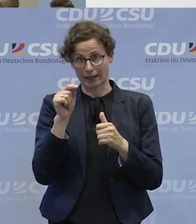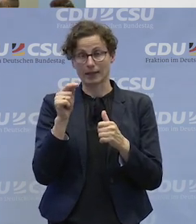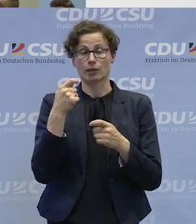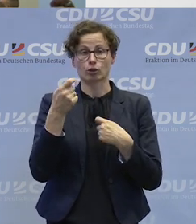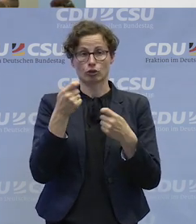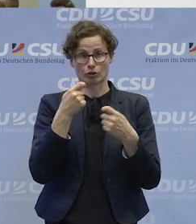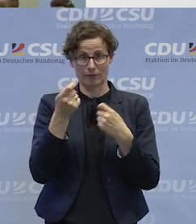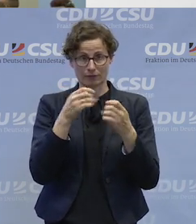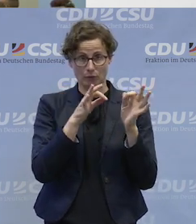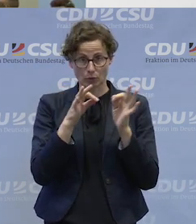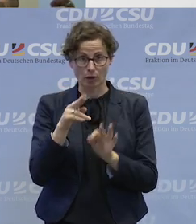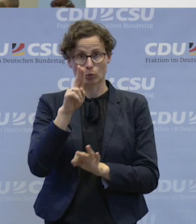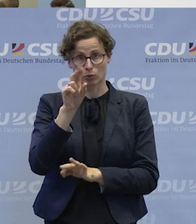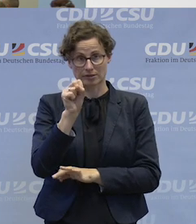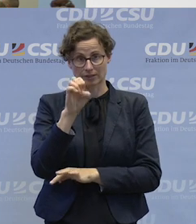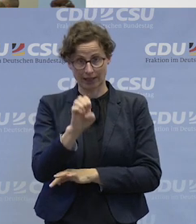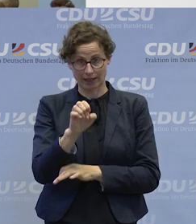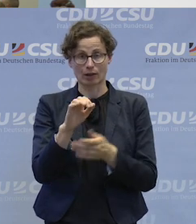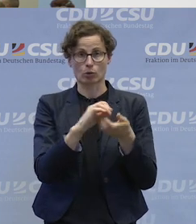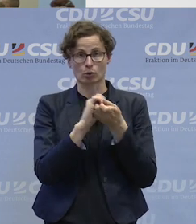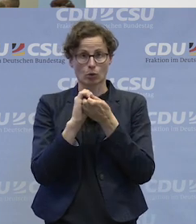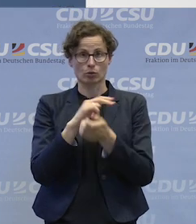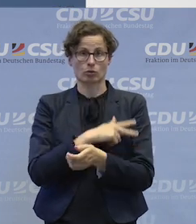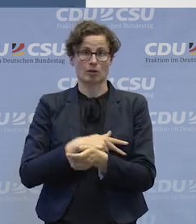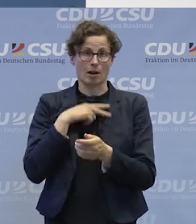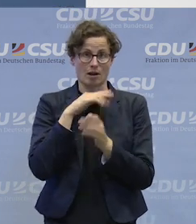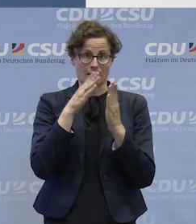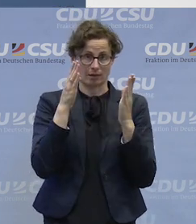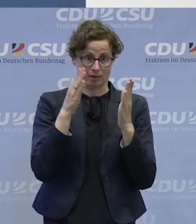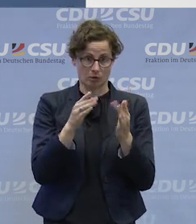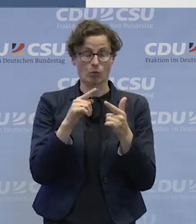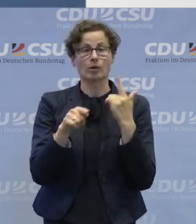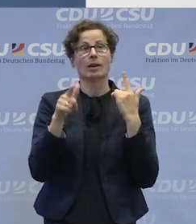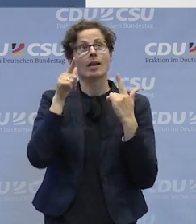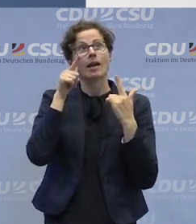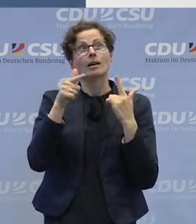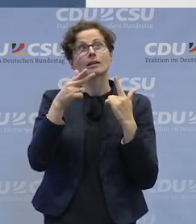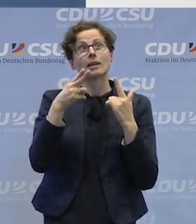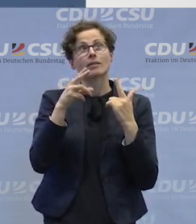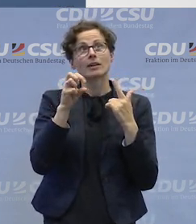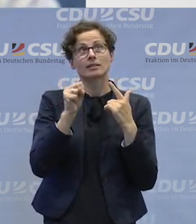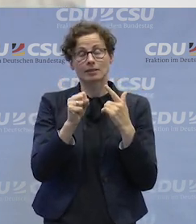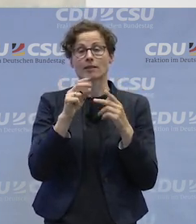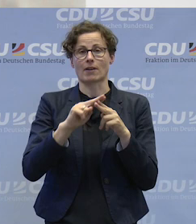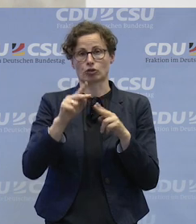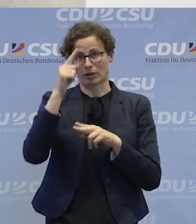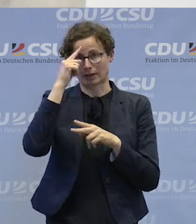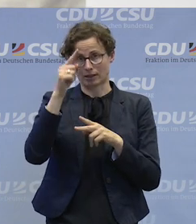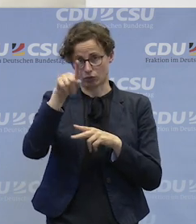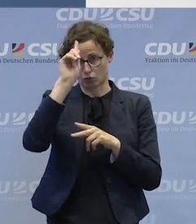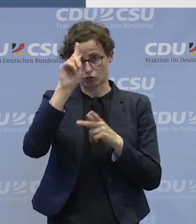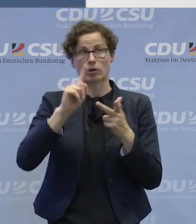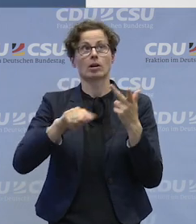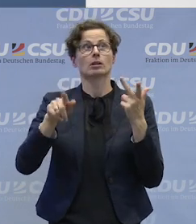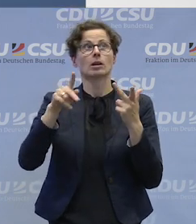Soziale Einrichtungen. Jürgen Thewes ist da, Vorstand der Werkstatträte in Deutschland. Thomas Keller, Sie können